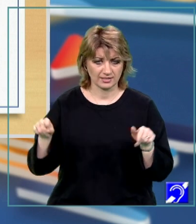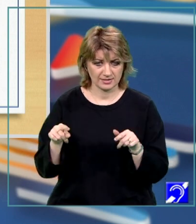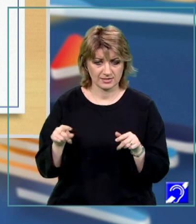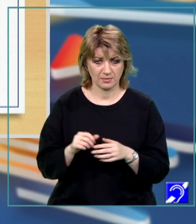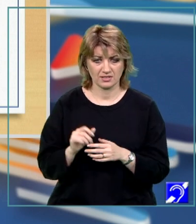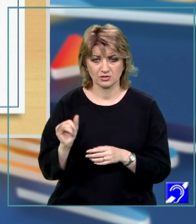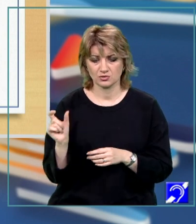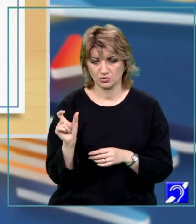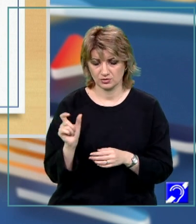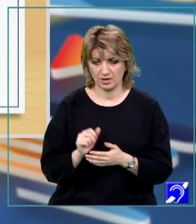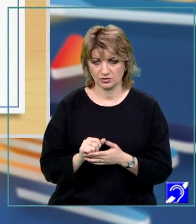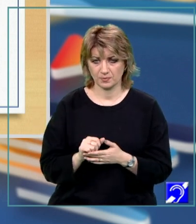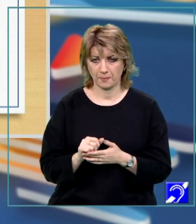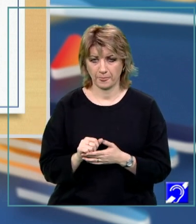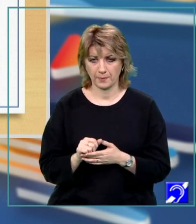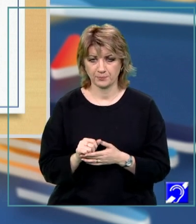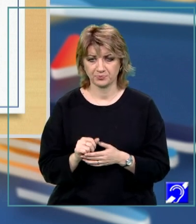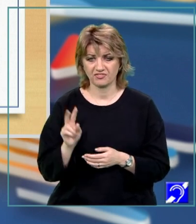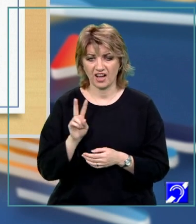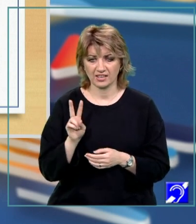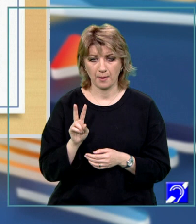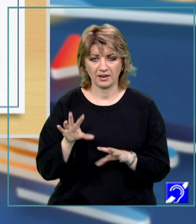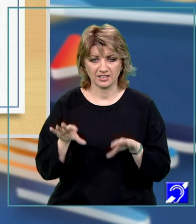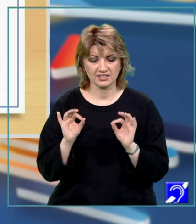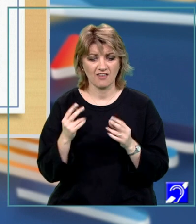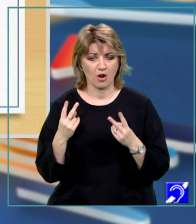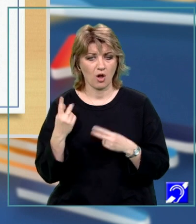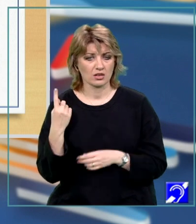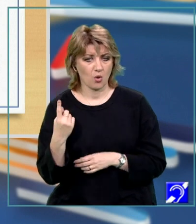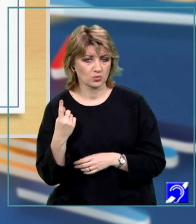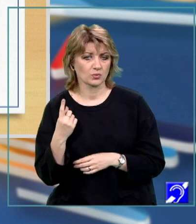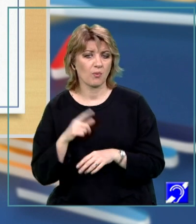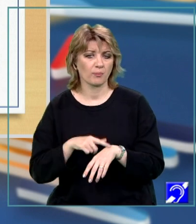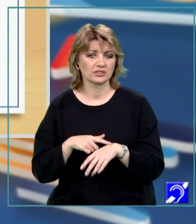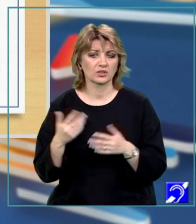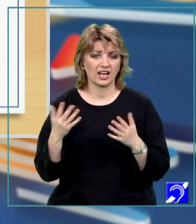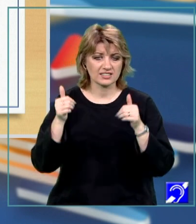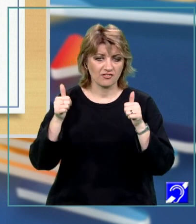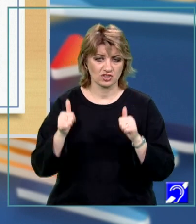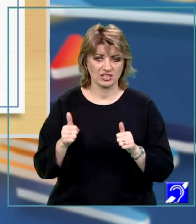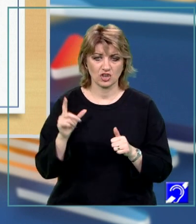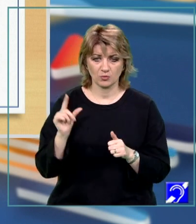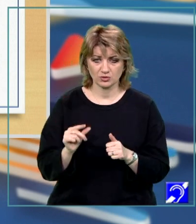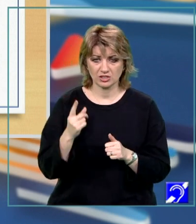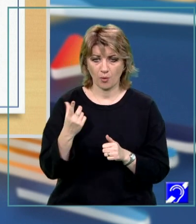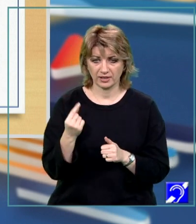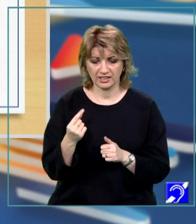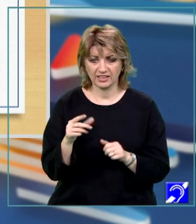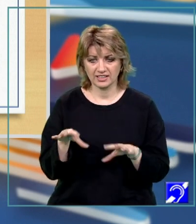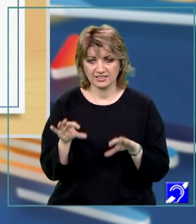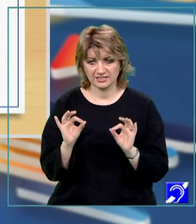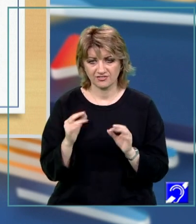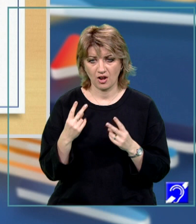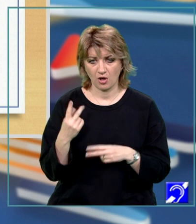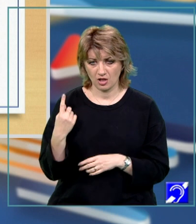spațiu. De asemenea, se setează variabila găsit la valoarea 1. Deci în momentul în care se afișează cel puțin o astfel de pereche, găsit va lua